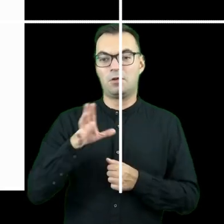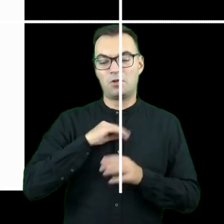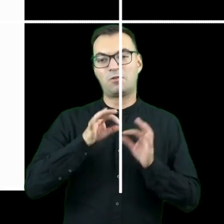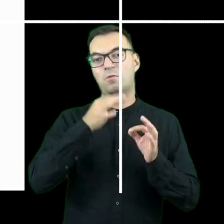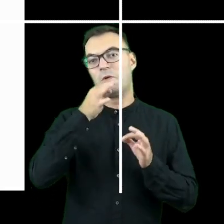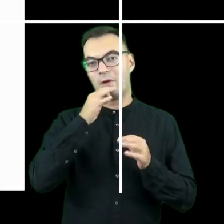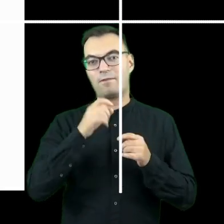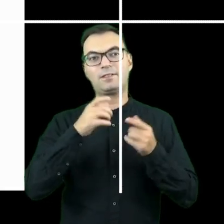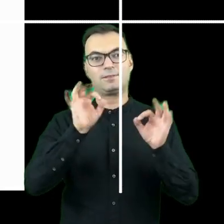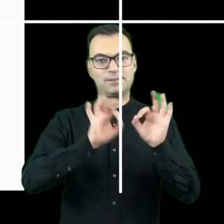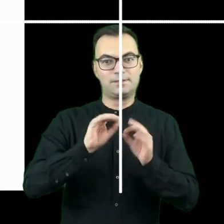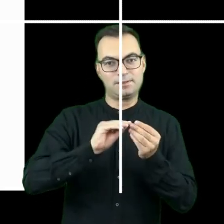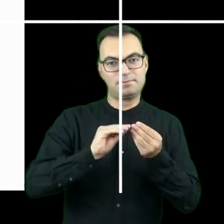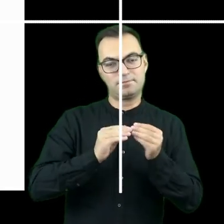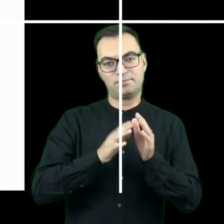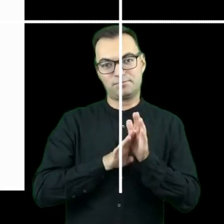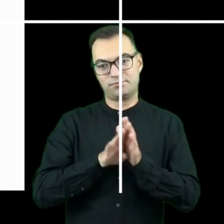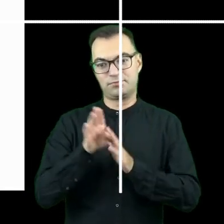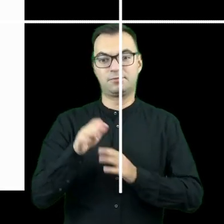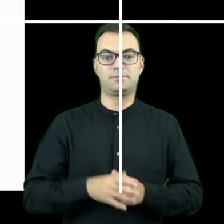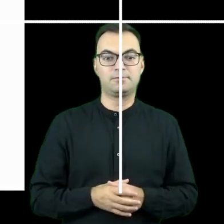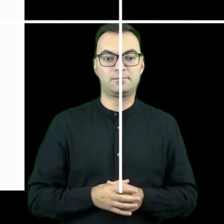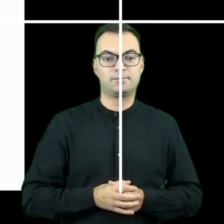poprawiać nasze działanie.